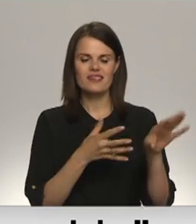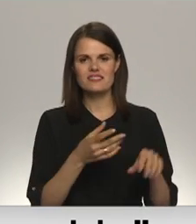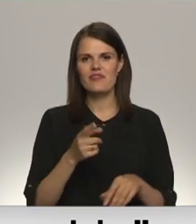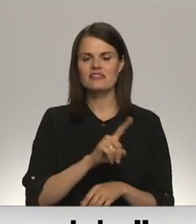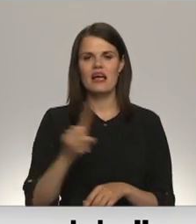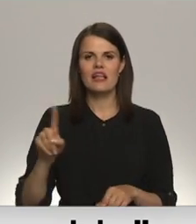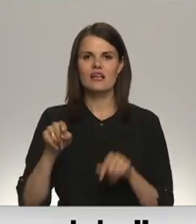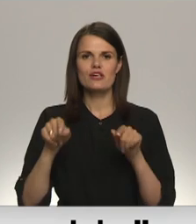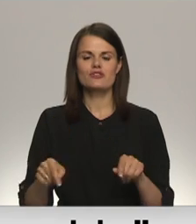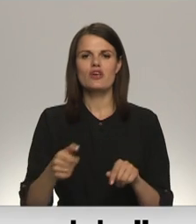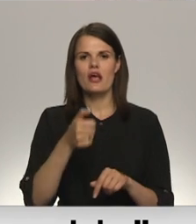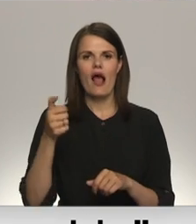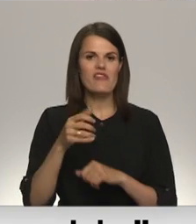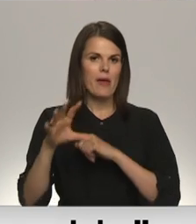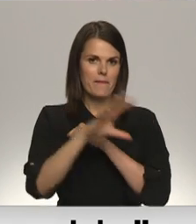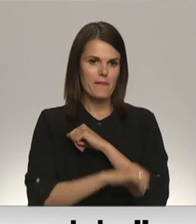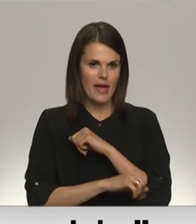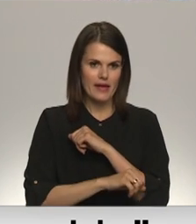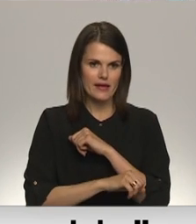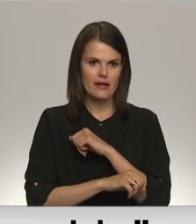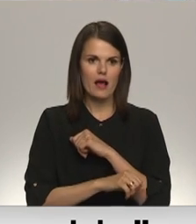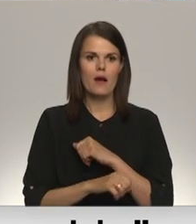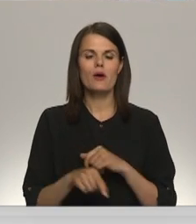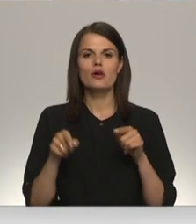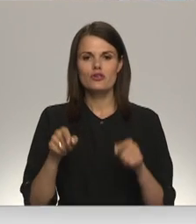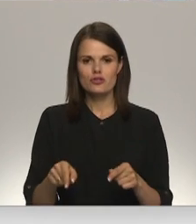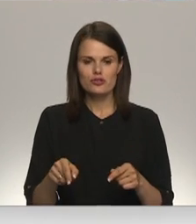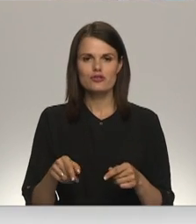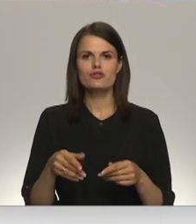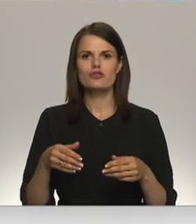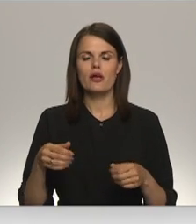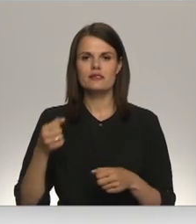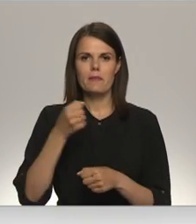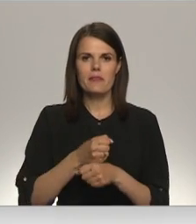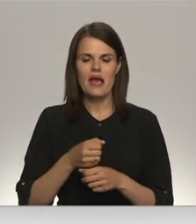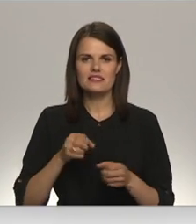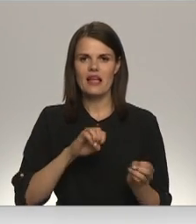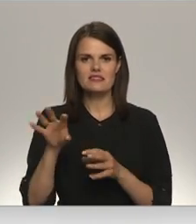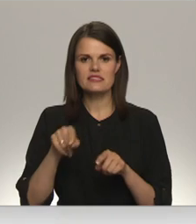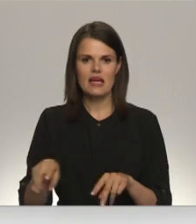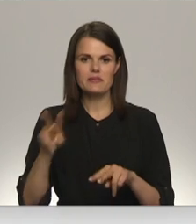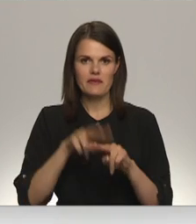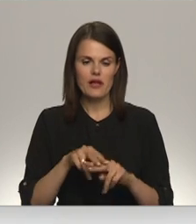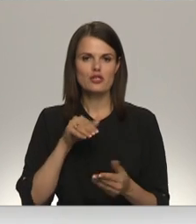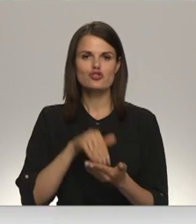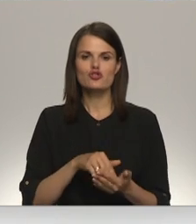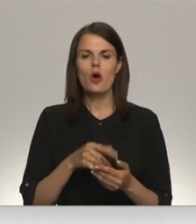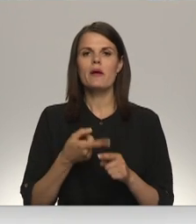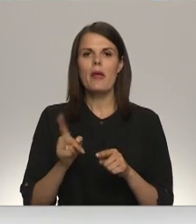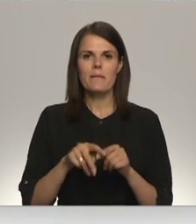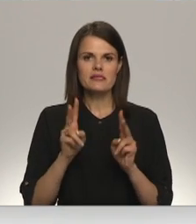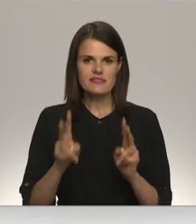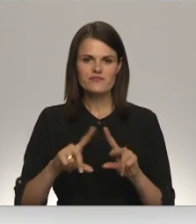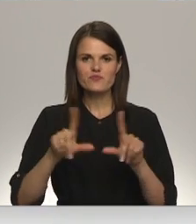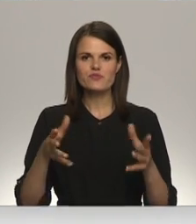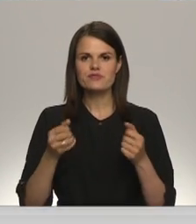iekonservējot uzņēmumu. Termināļa apturēšanas iemesls un piesārnušās darbības apturēšanas iemesls ir tas, ka